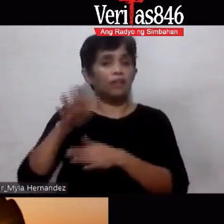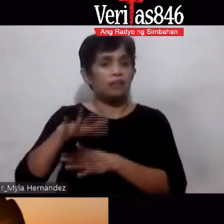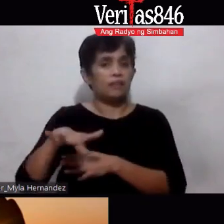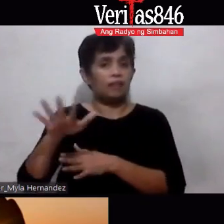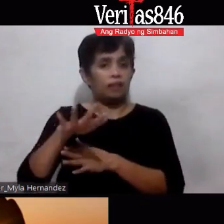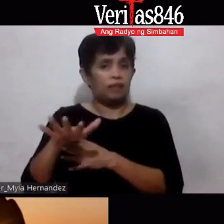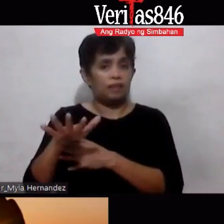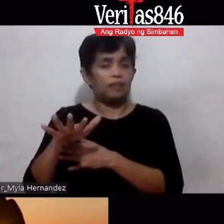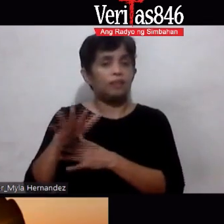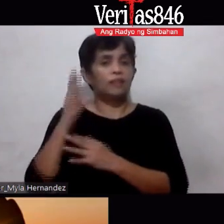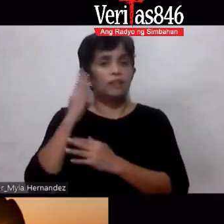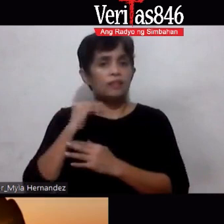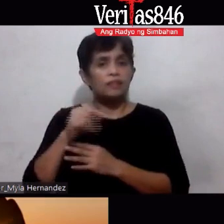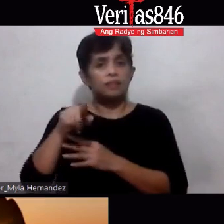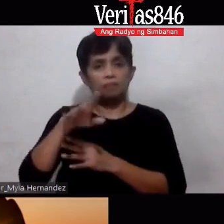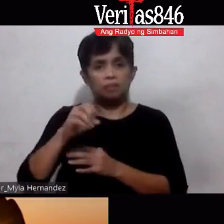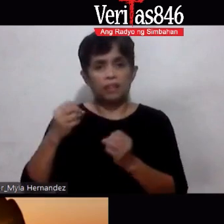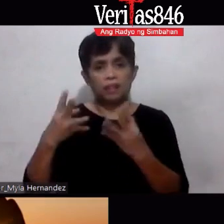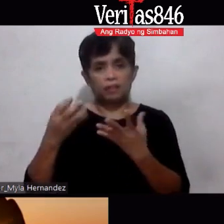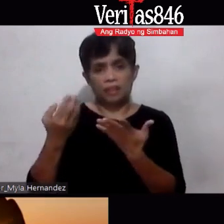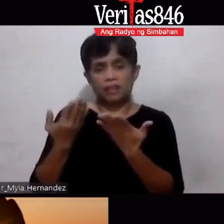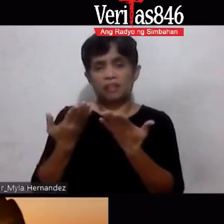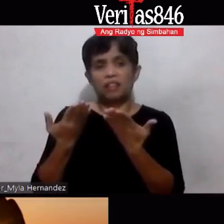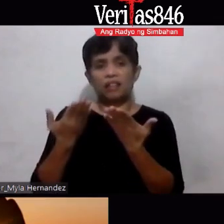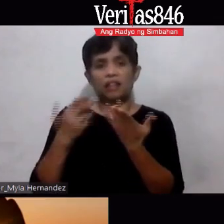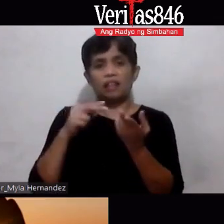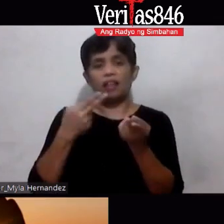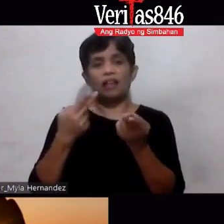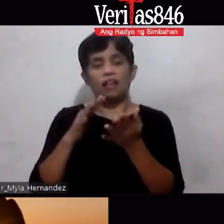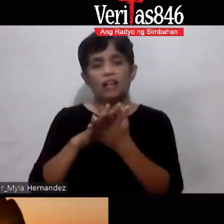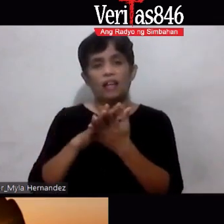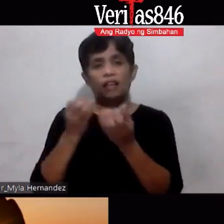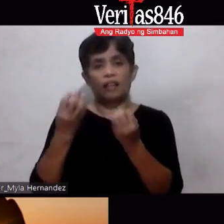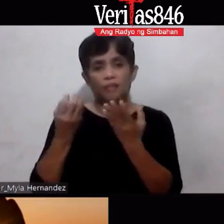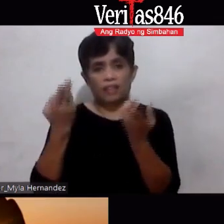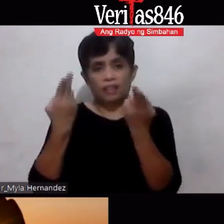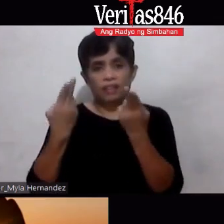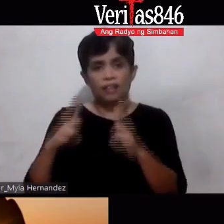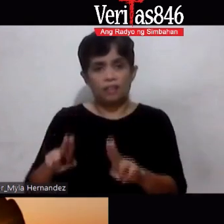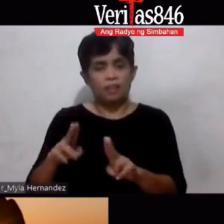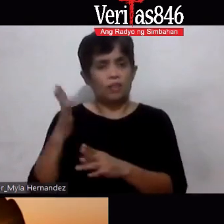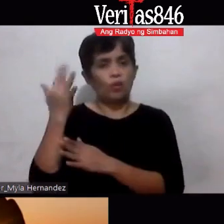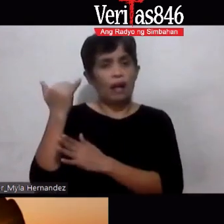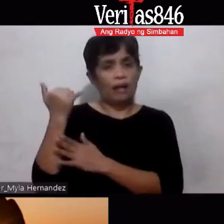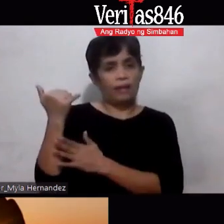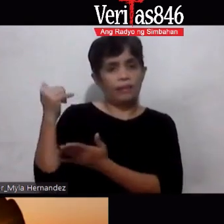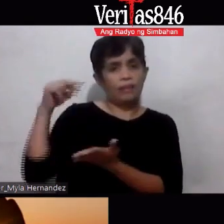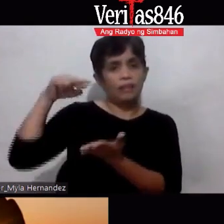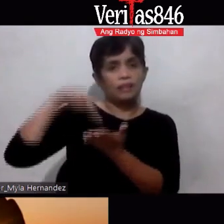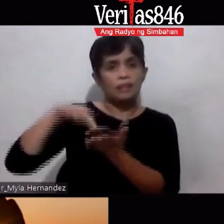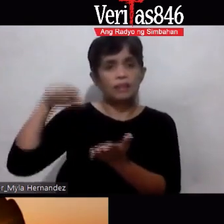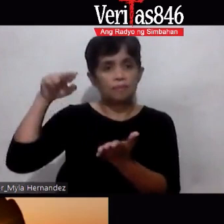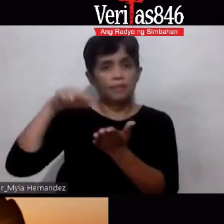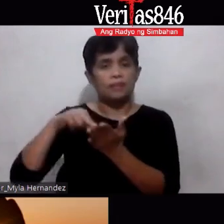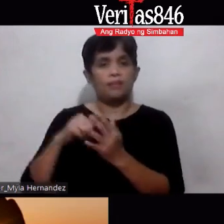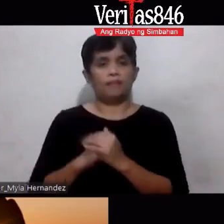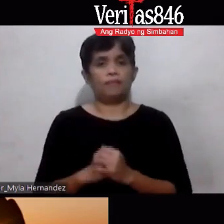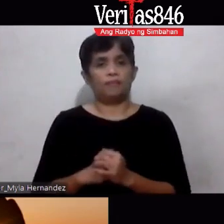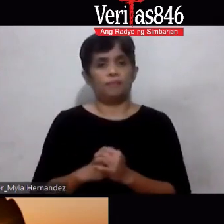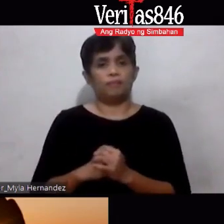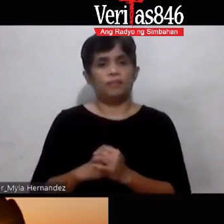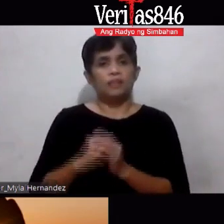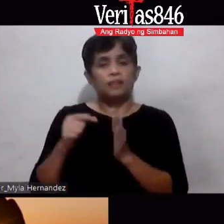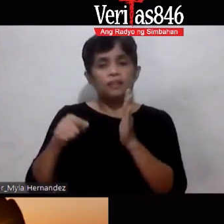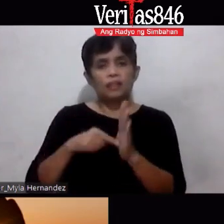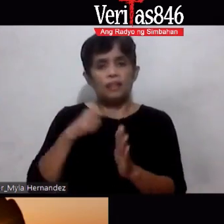nang Nasawik Okay So Why should we Repeat that? Okay So Huwag natin Huwag natin Minsan